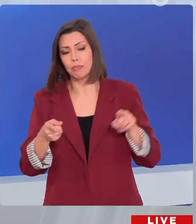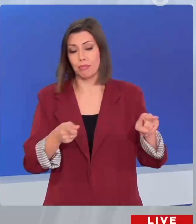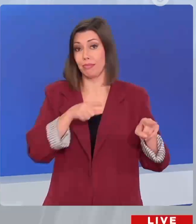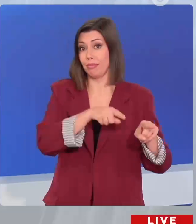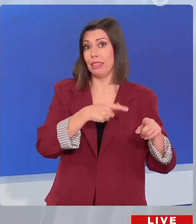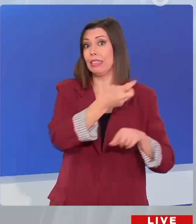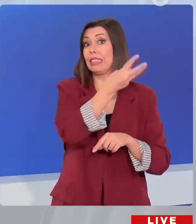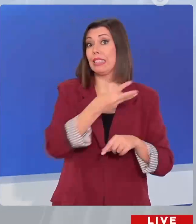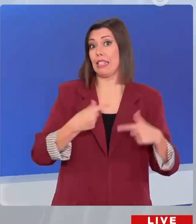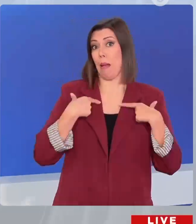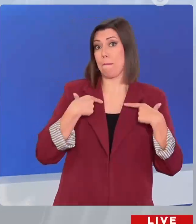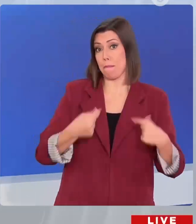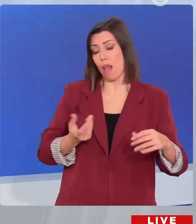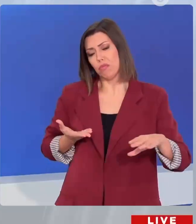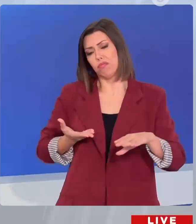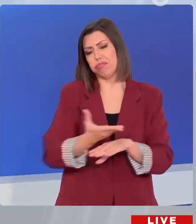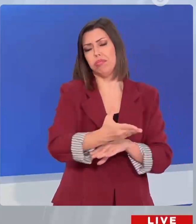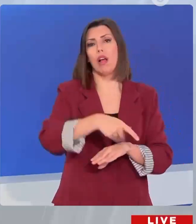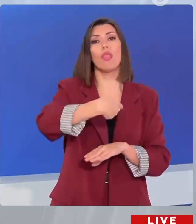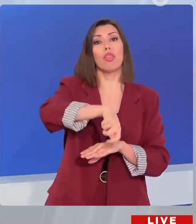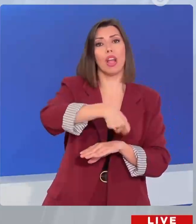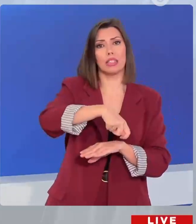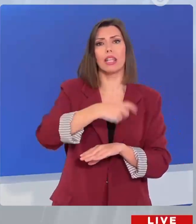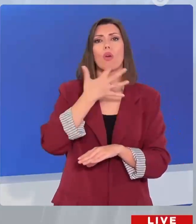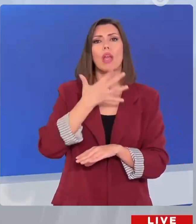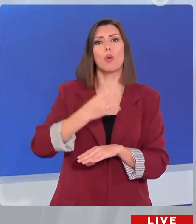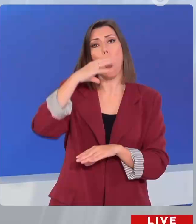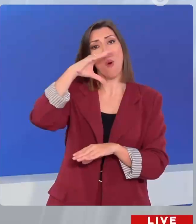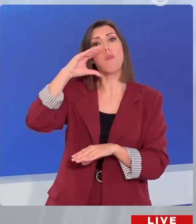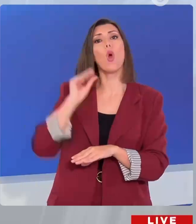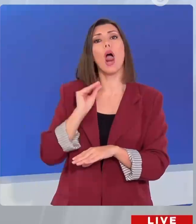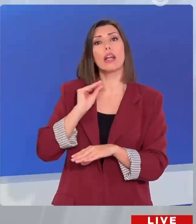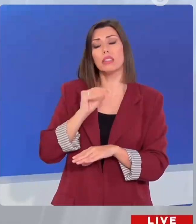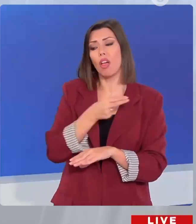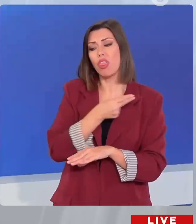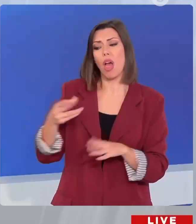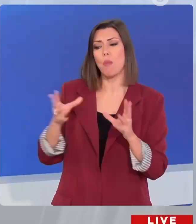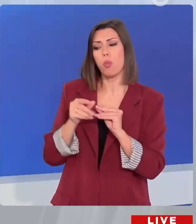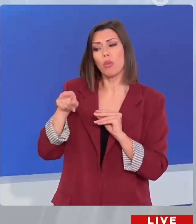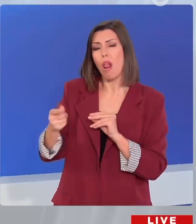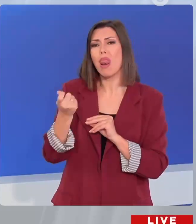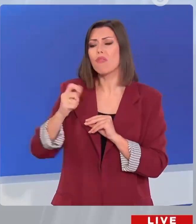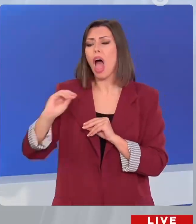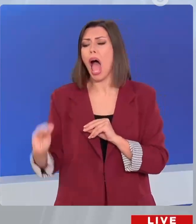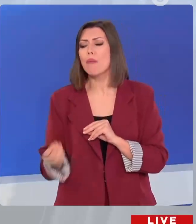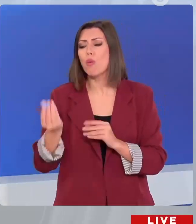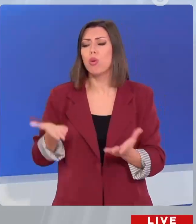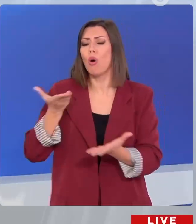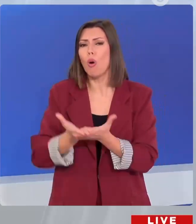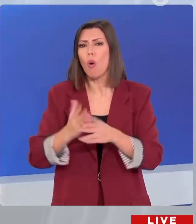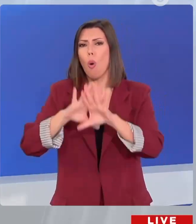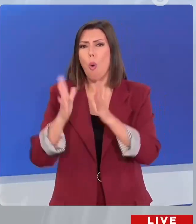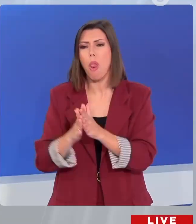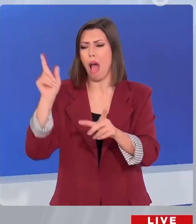να προσφύγουν στη δικαιοσύνη μετά τις αποκαλύψεις του Παύλου Πολάκη και του τομέα διαφάνειας περί ψευδούς πόθεν έσχες του πρώην Προέδρου, με αδήλωτες